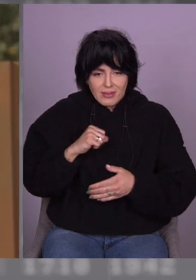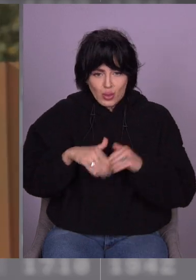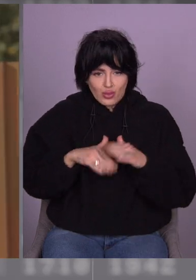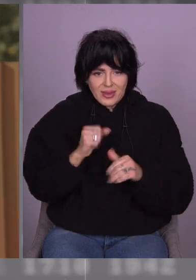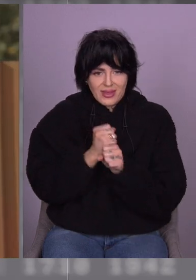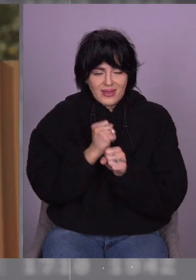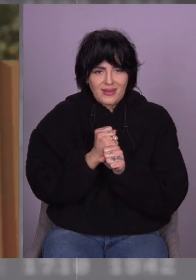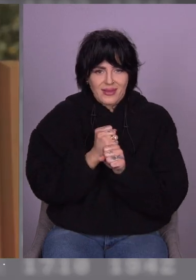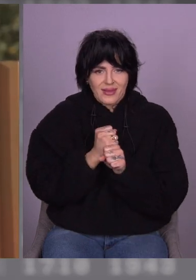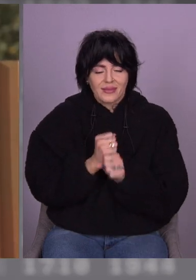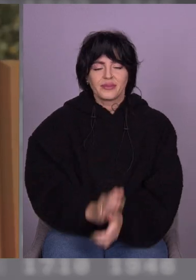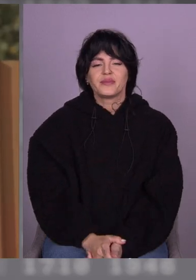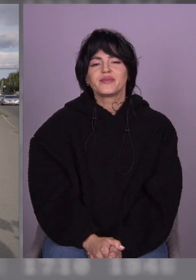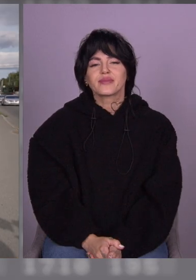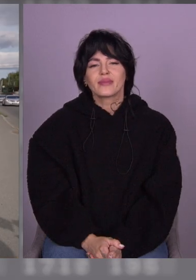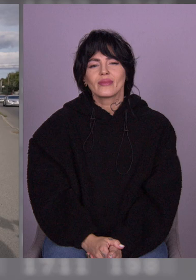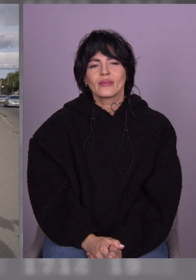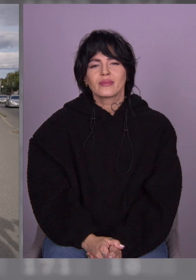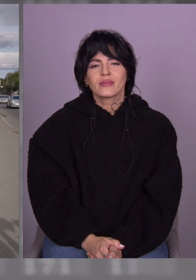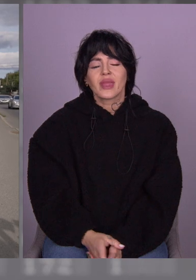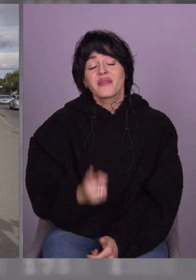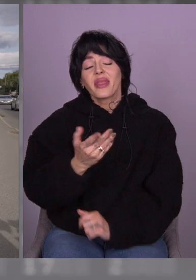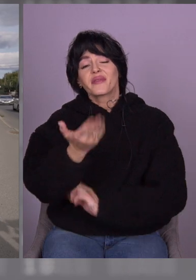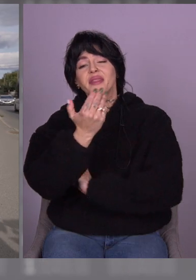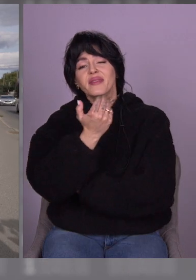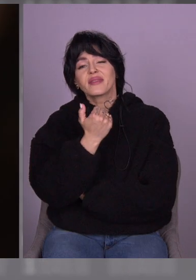Ідеально. Щось я скажу. А ну, давайте.